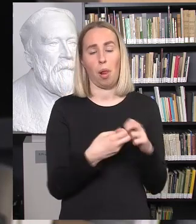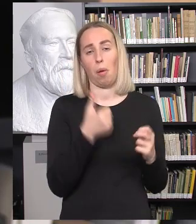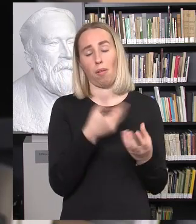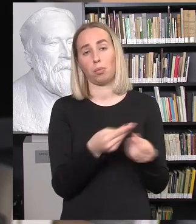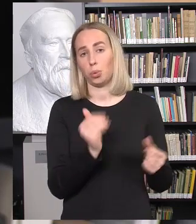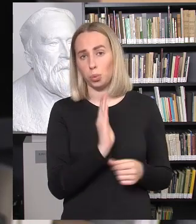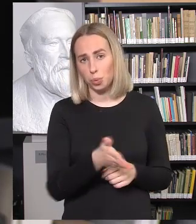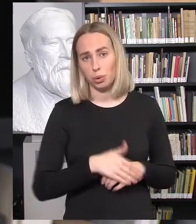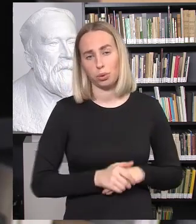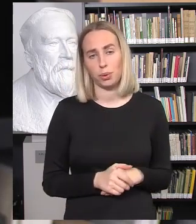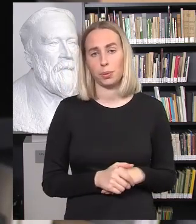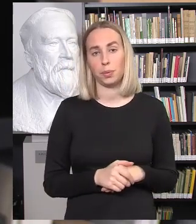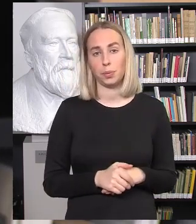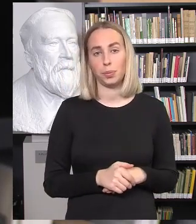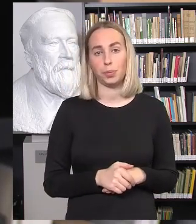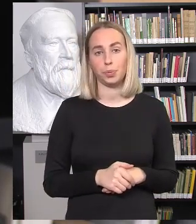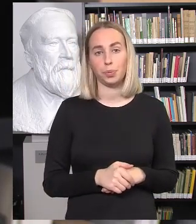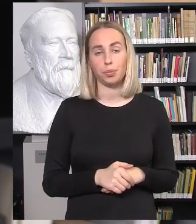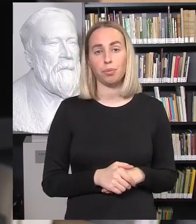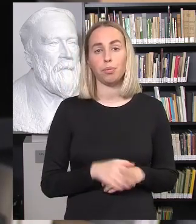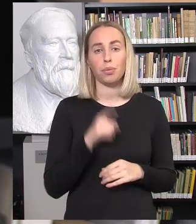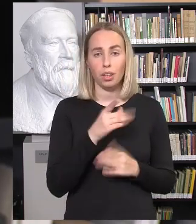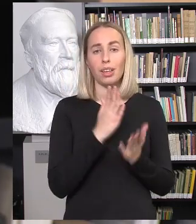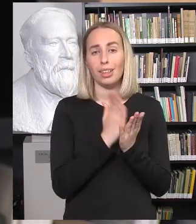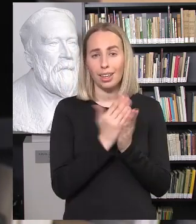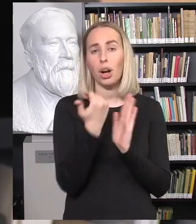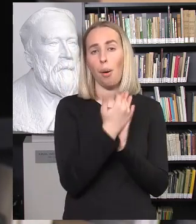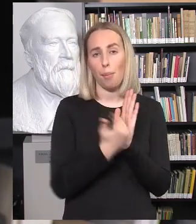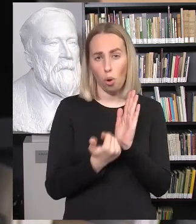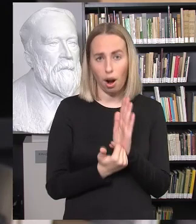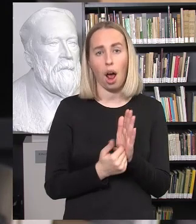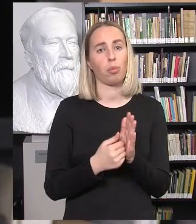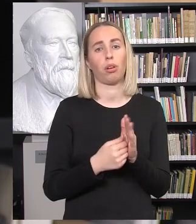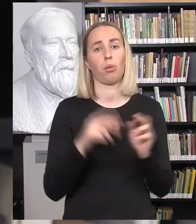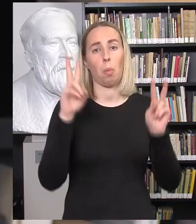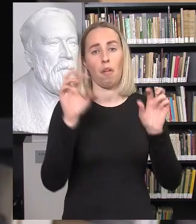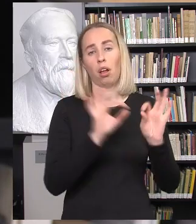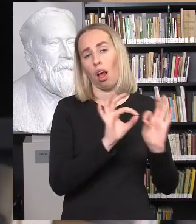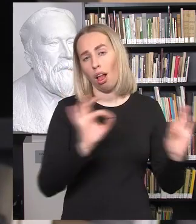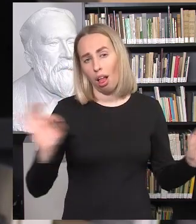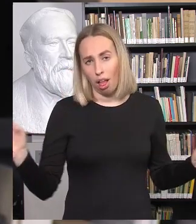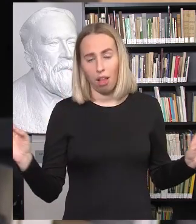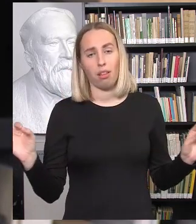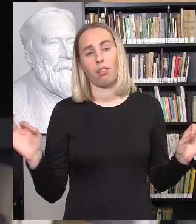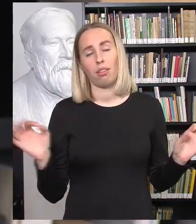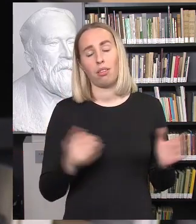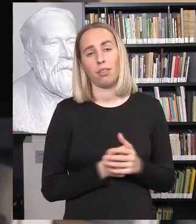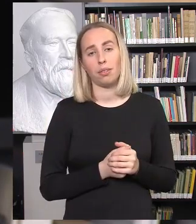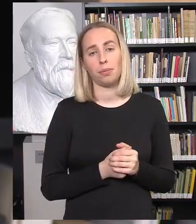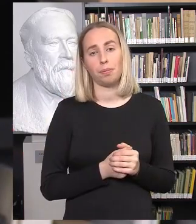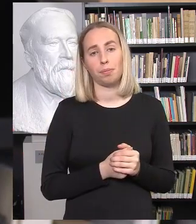sistema, mes turime šiaip veikiančią integruojamą programą, tą ilgų pavadinimų, kurią, žodžiu,